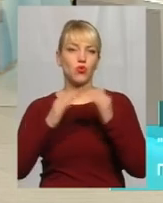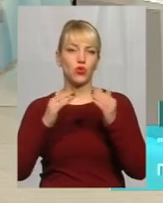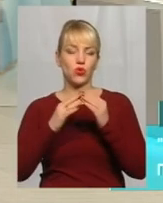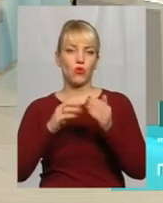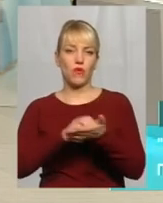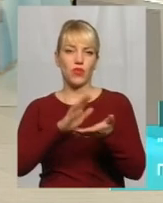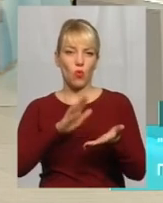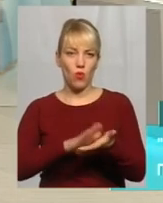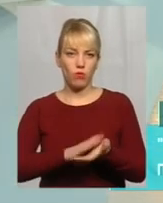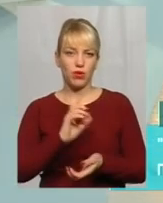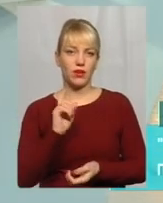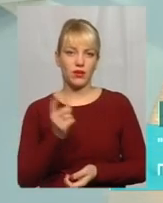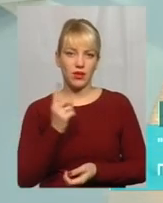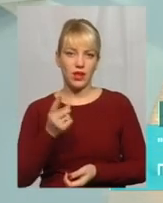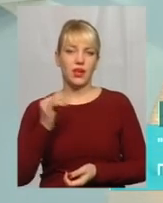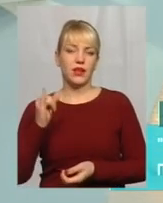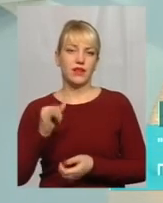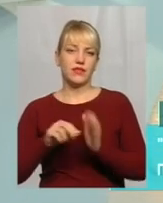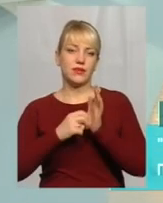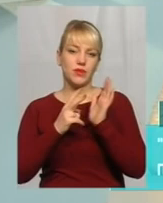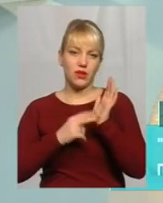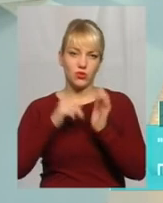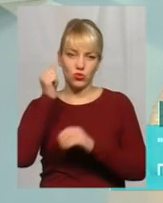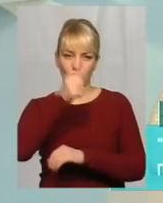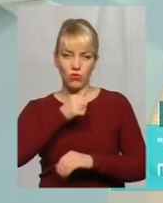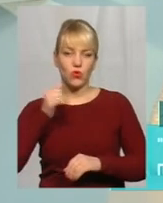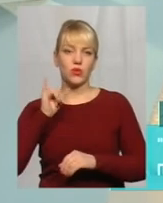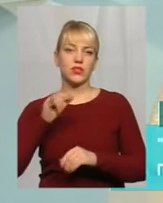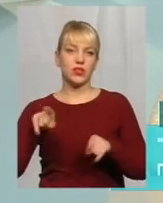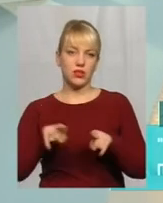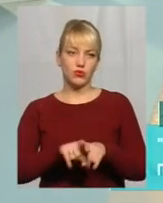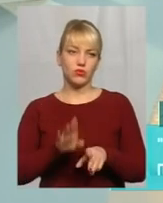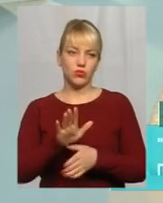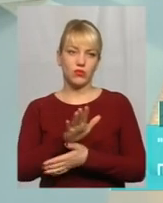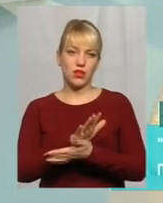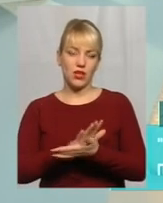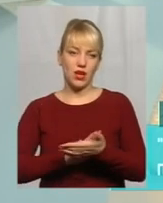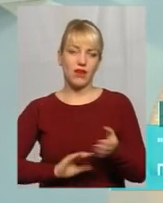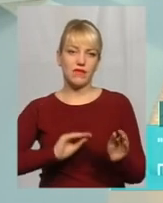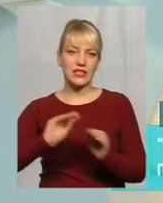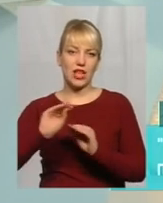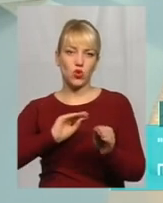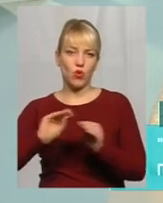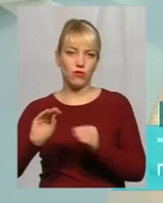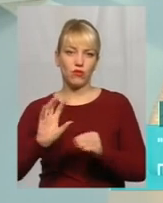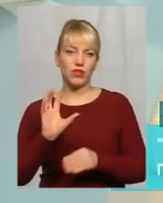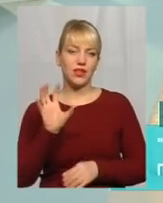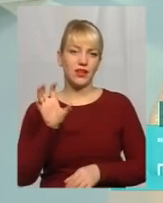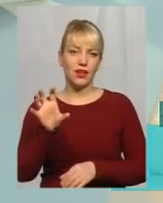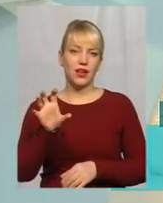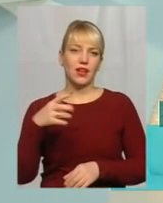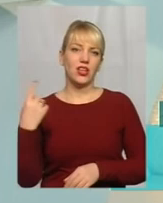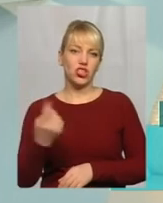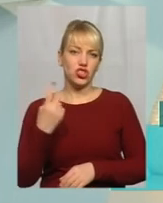облік, в 2017 році встановлюємо будинковий облік І будемо надалі встановлювати. Ну, питання в